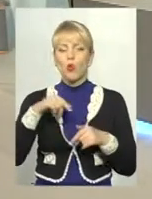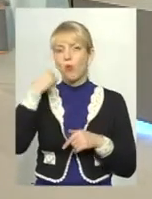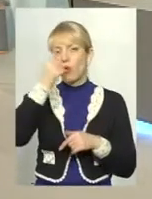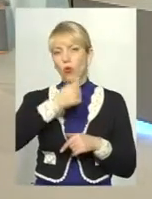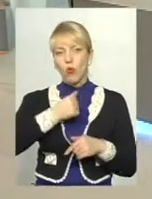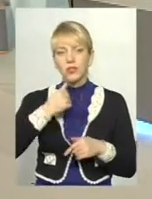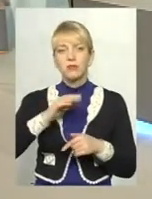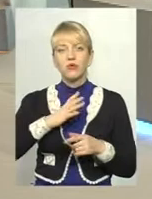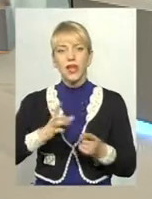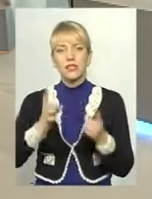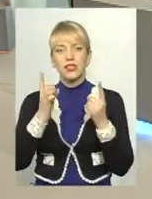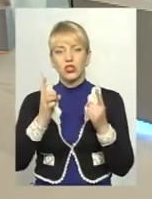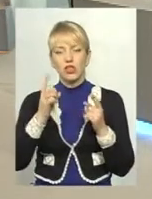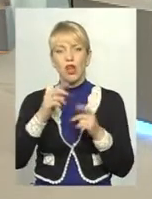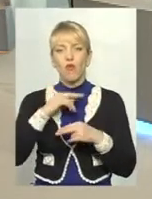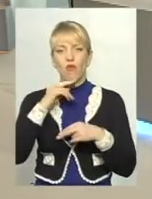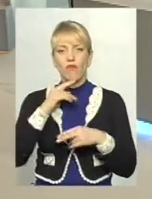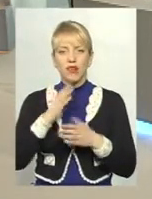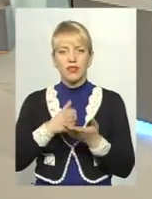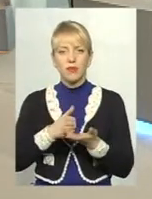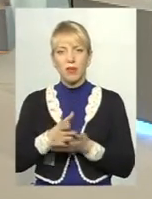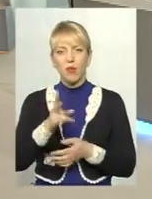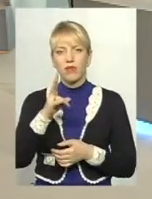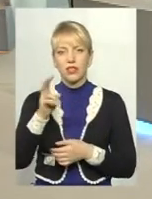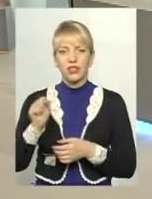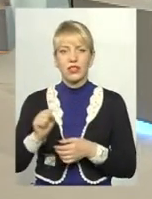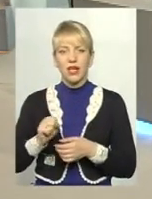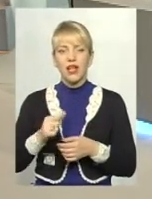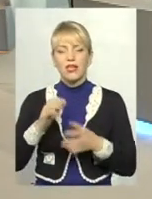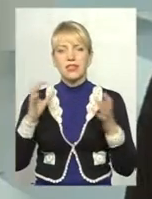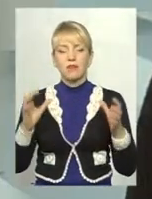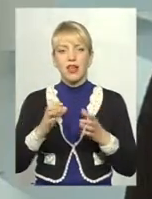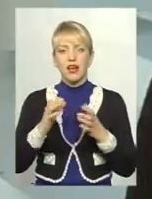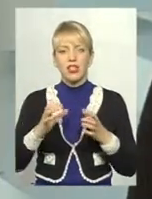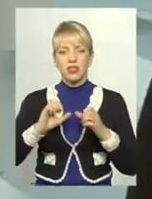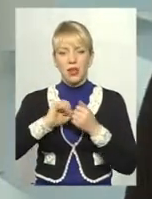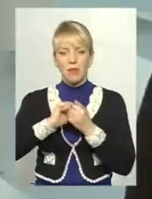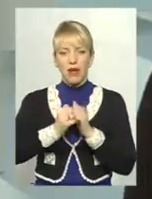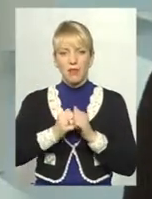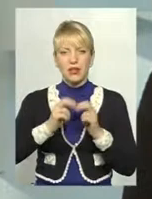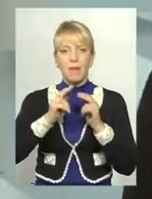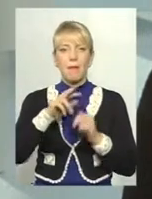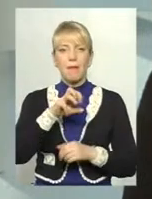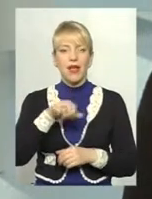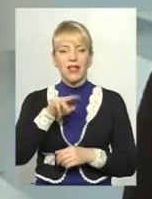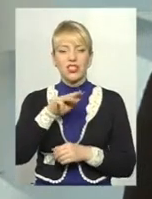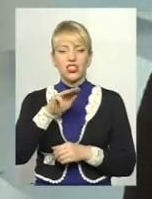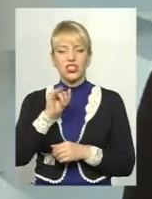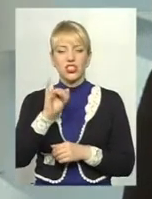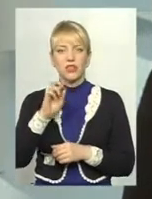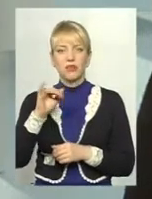спрямована на збереження нашої пам'ятки в Меджибожі, в Антонінах і в Сатанові. Це ті,